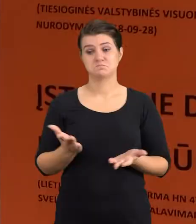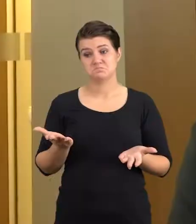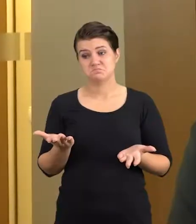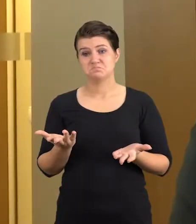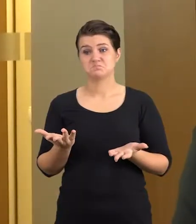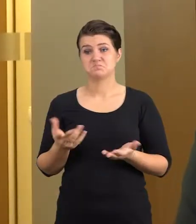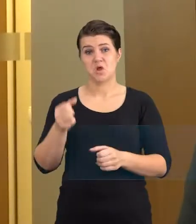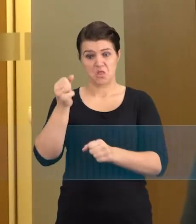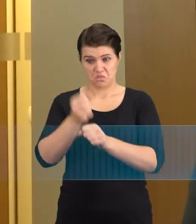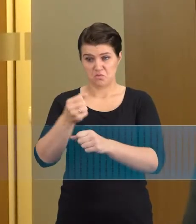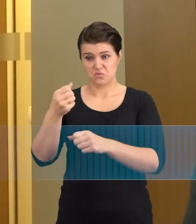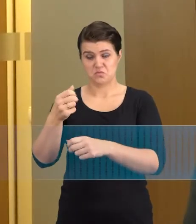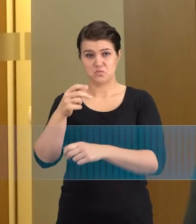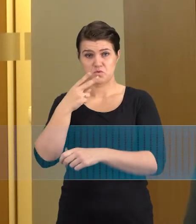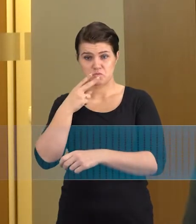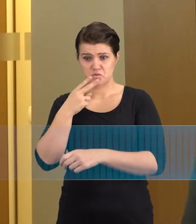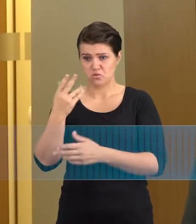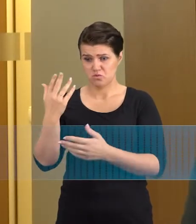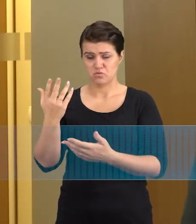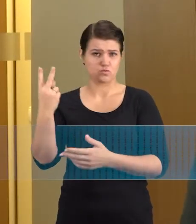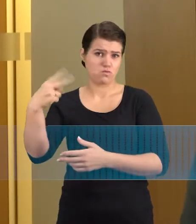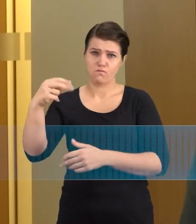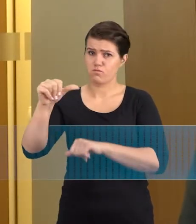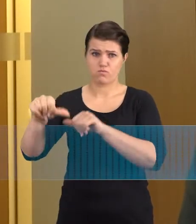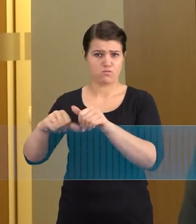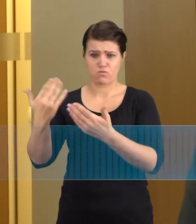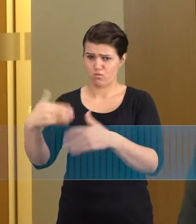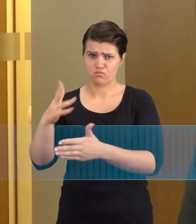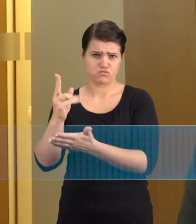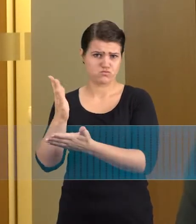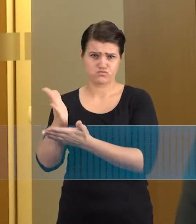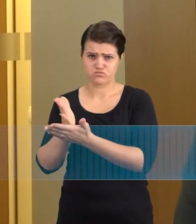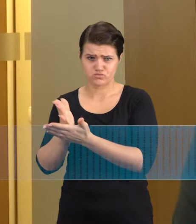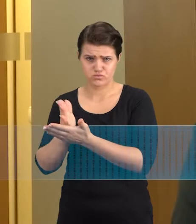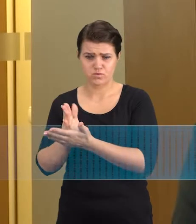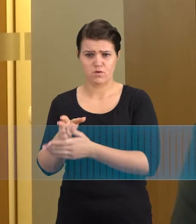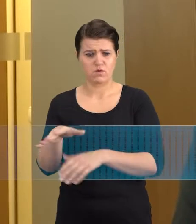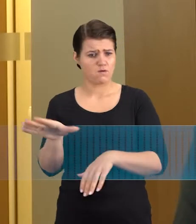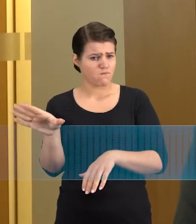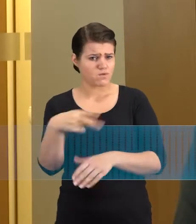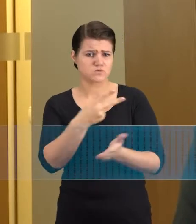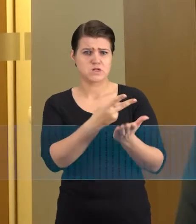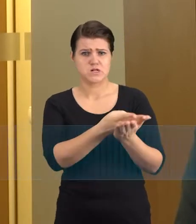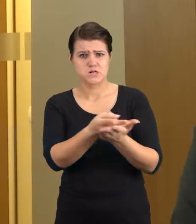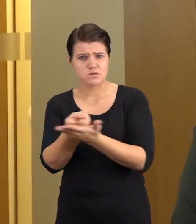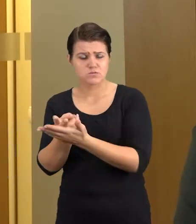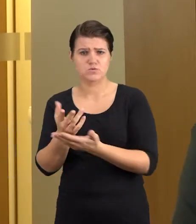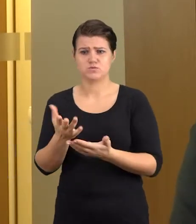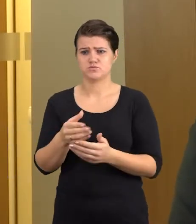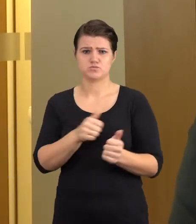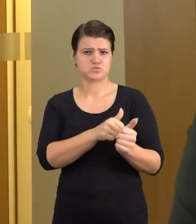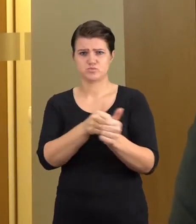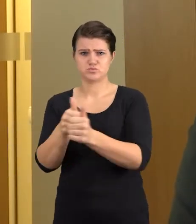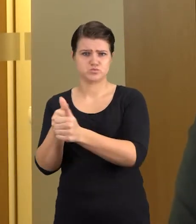prisiminė. Na, sakėkime, tas raudimas, kaip ir minėjau, galiojo daugiau nei 20 metų. Ir iki šiol sveikatos priežiūros